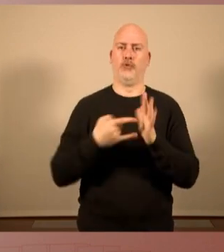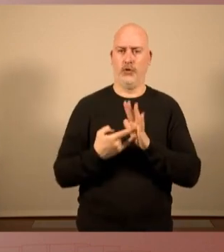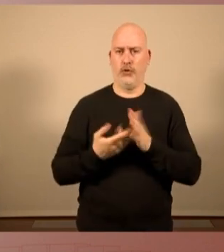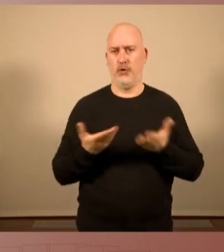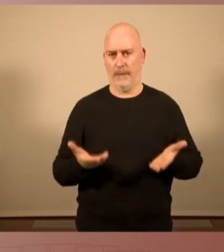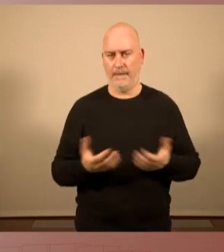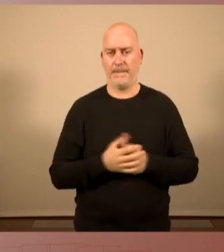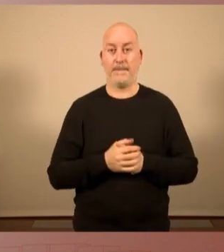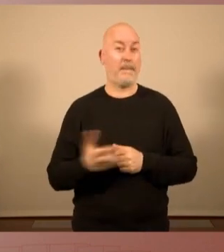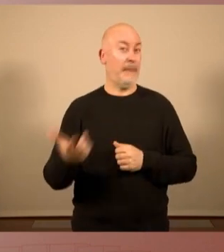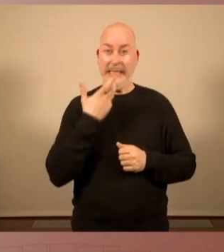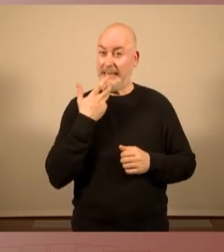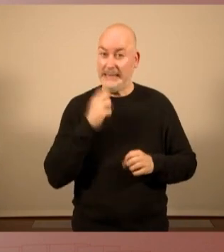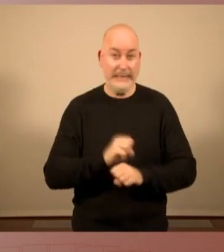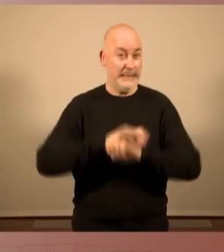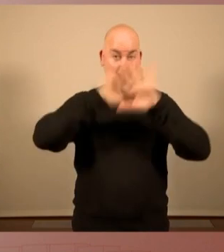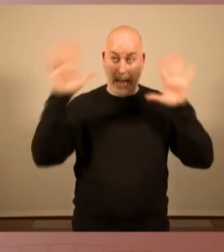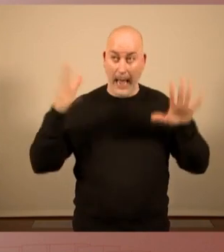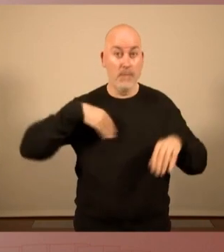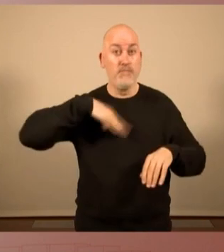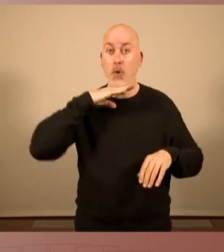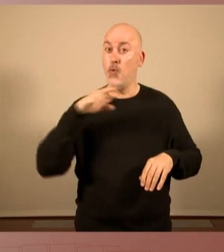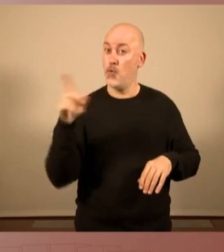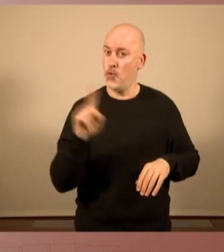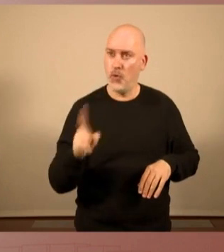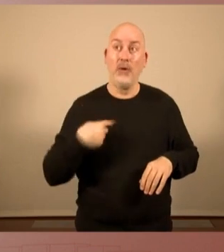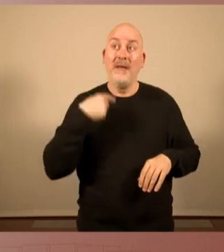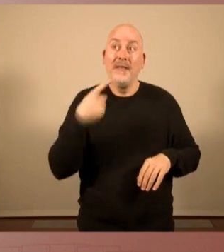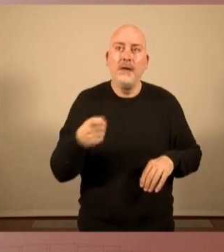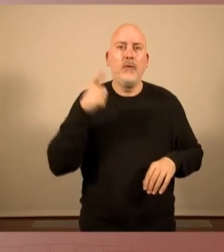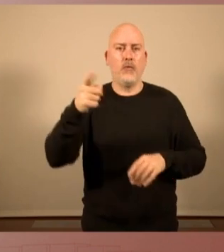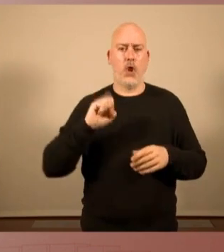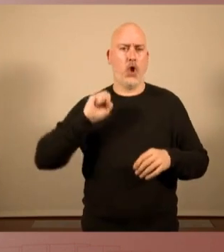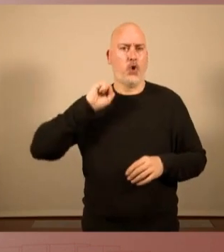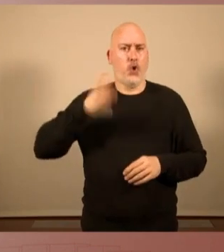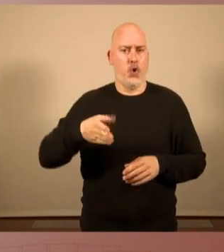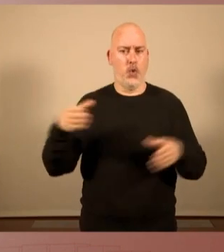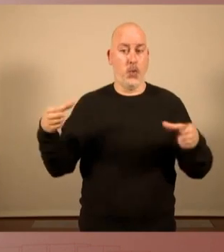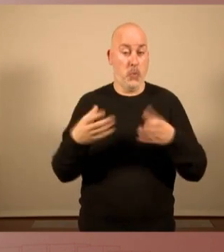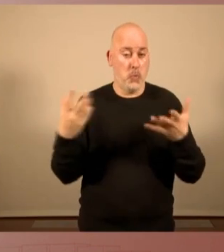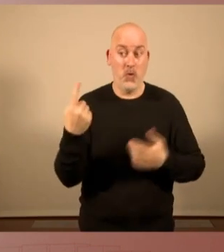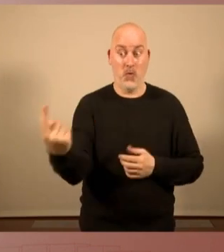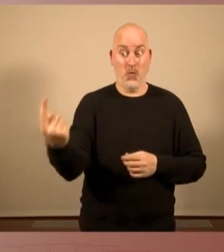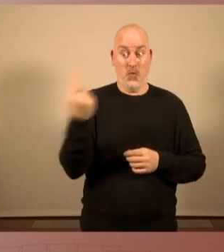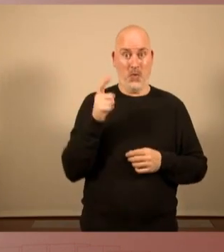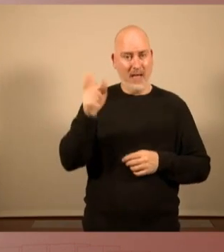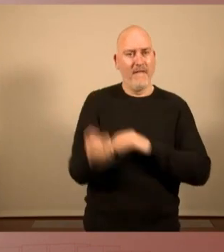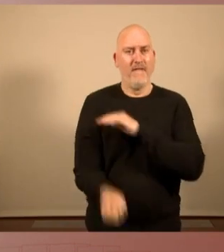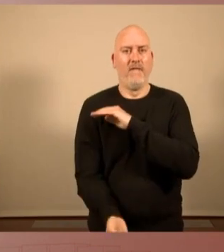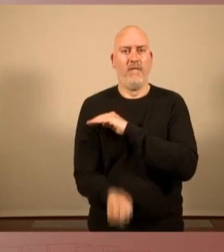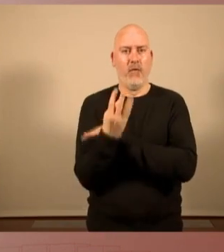em quedo, i ho cito, a un dels senyorets del Club de Davos. En concret, el fundador,